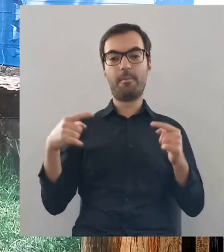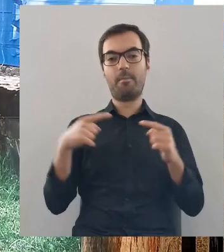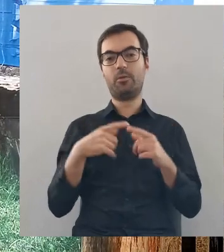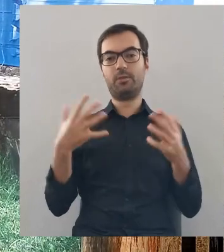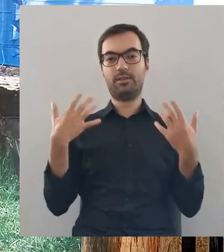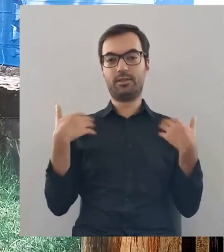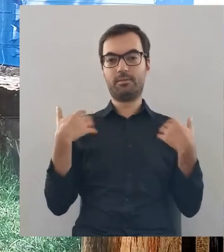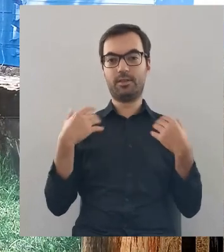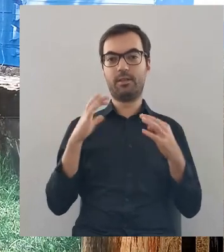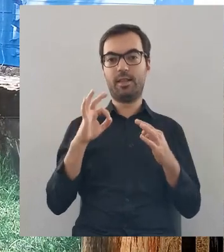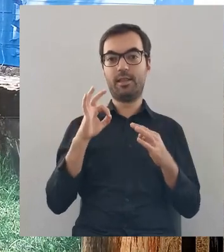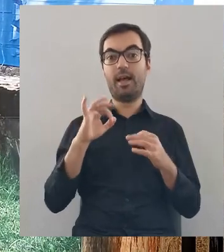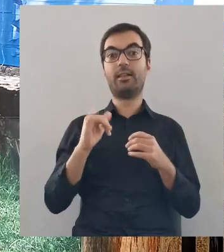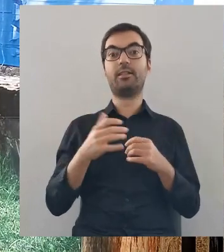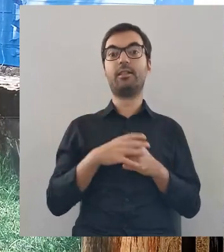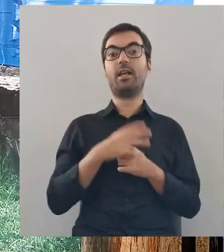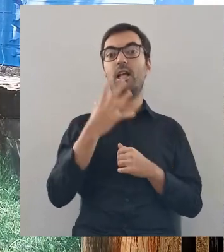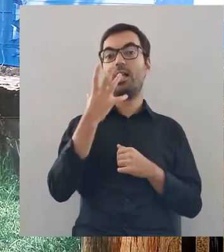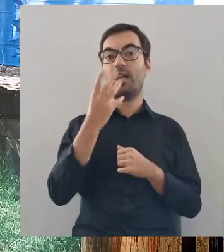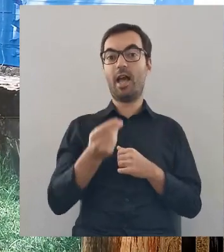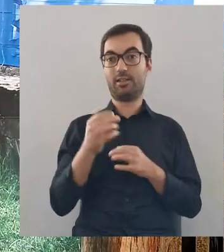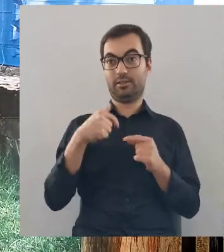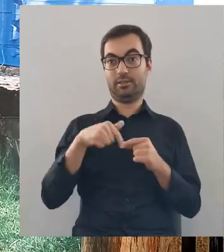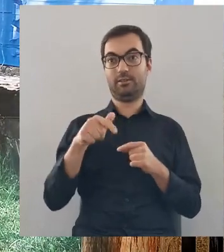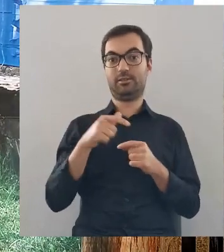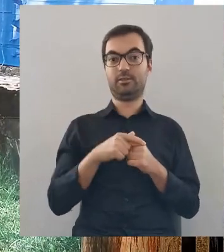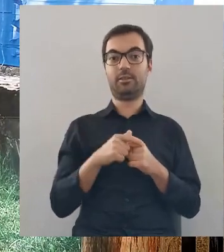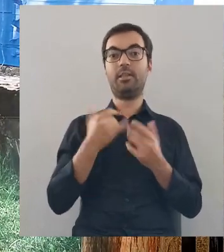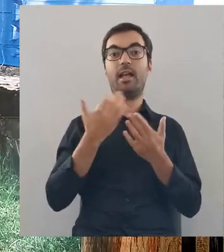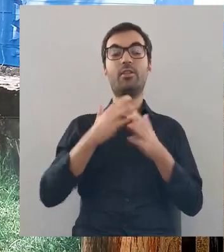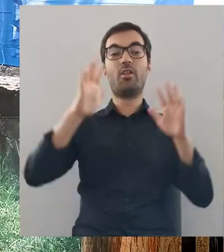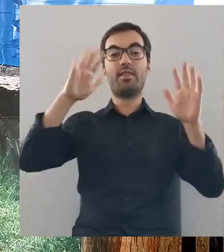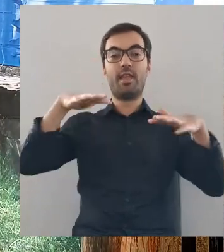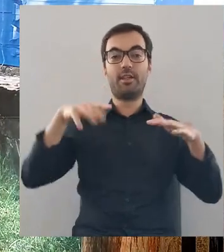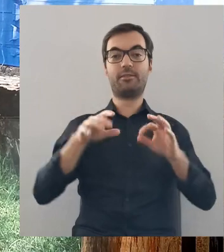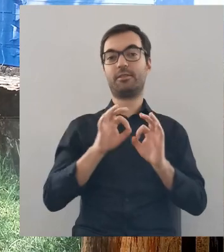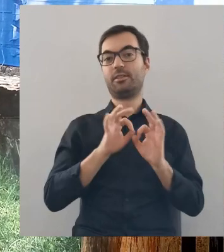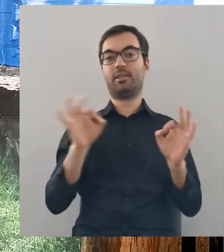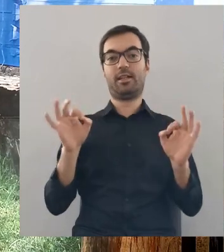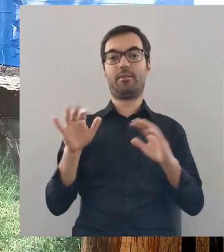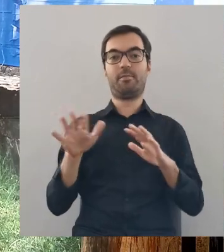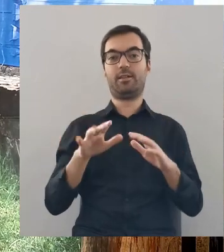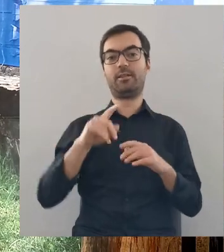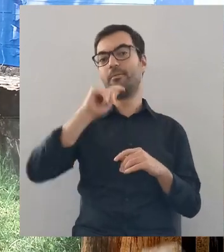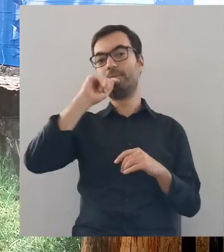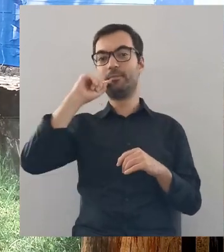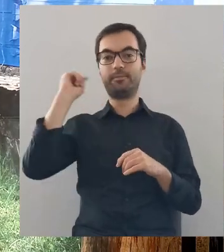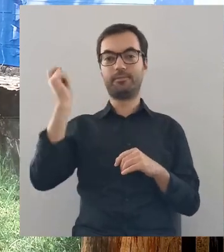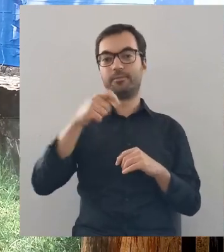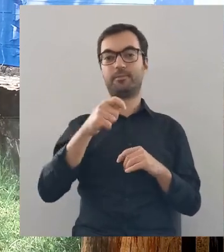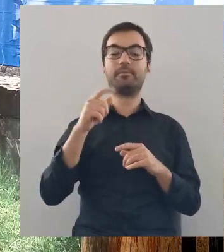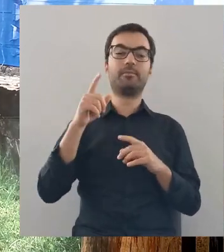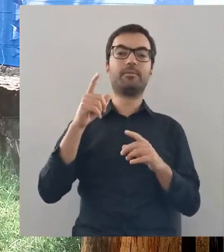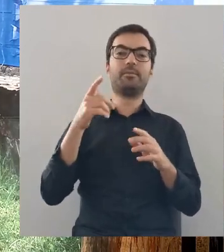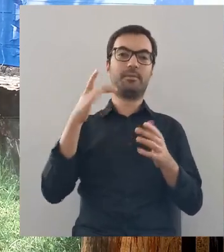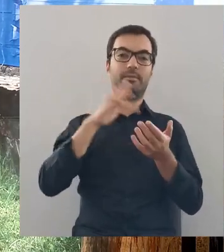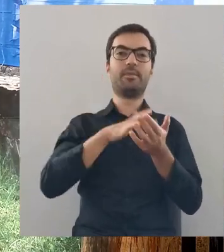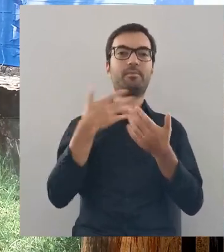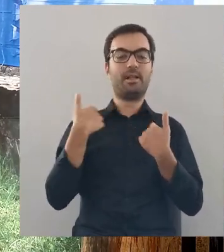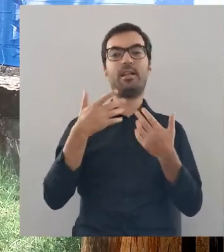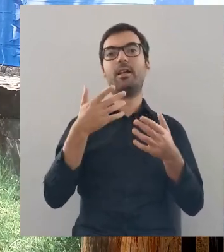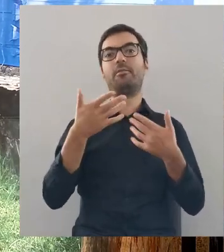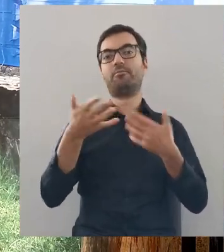piękny na spacery, a teraz wczesną jesienią, kiedy tylko spadnie deszcz, to idealny właśnie na wyjazd